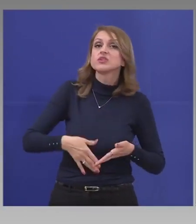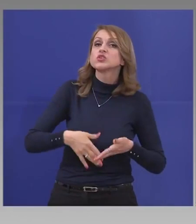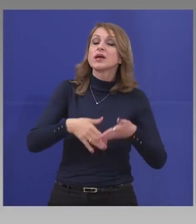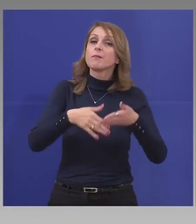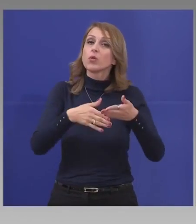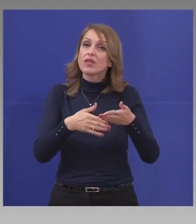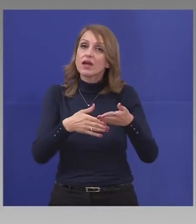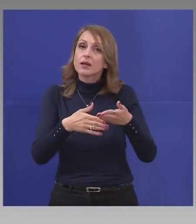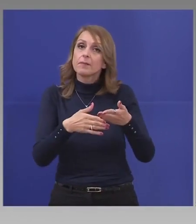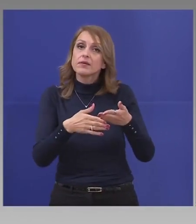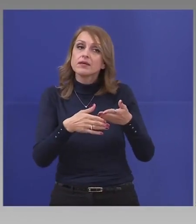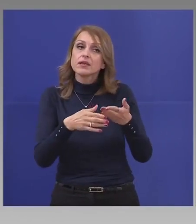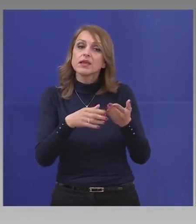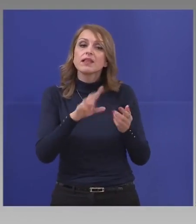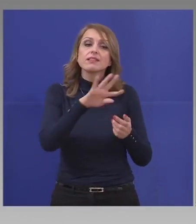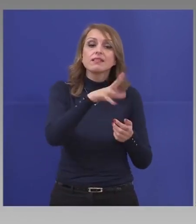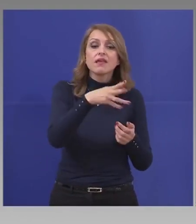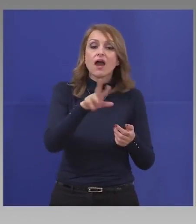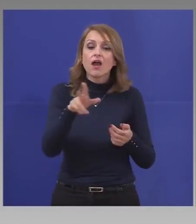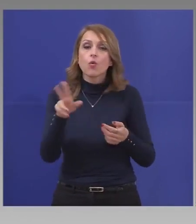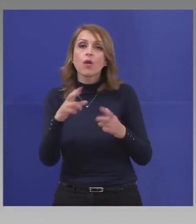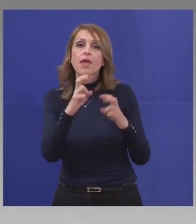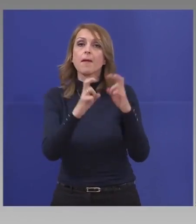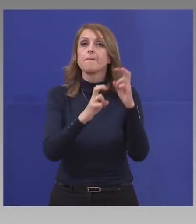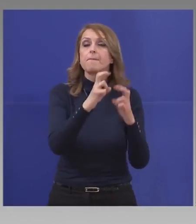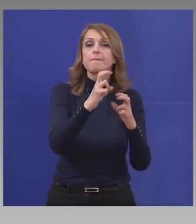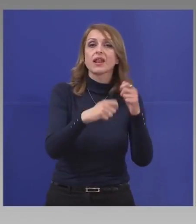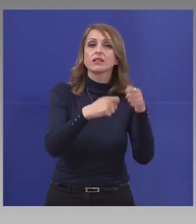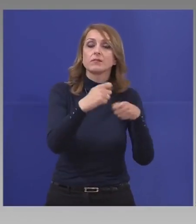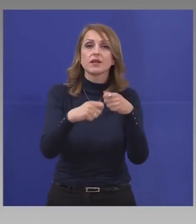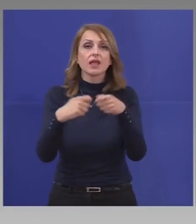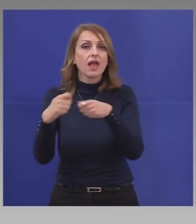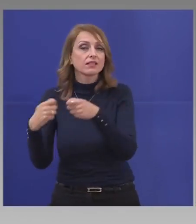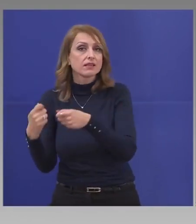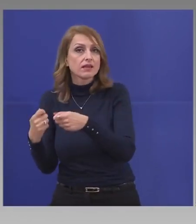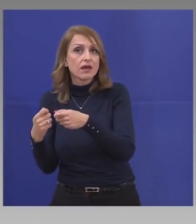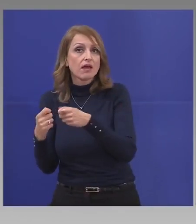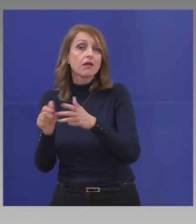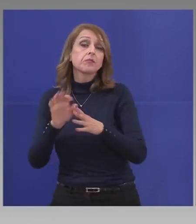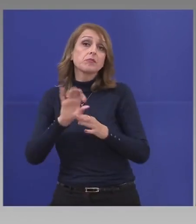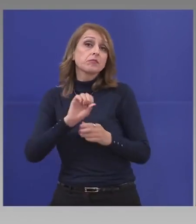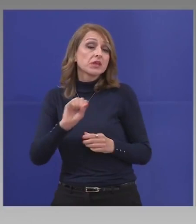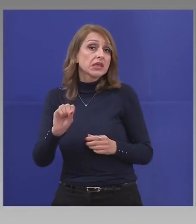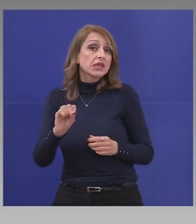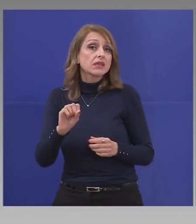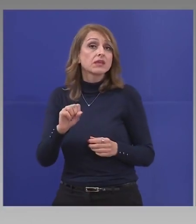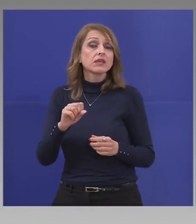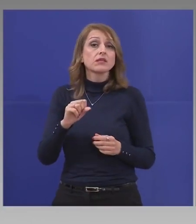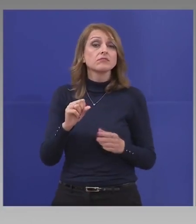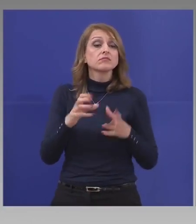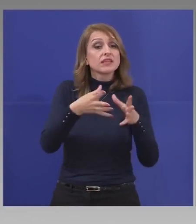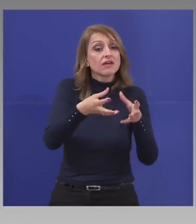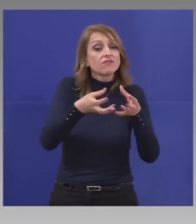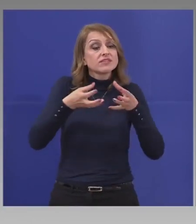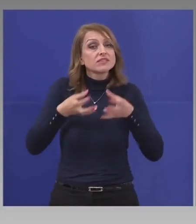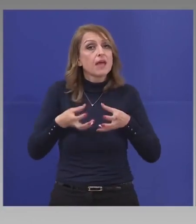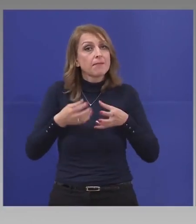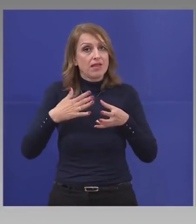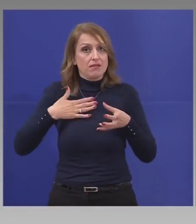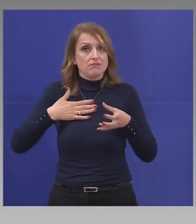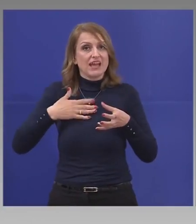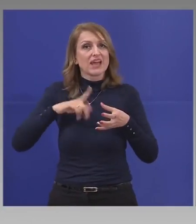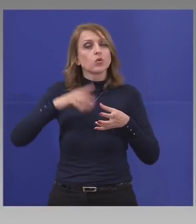-пределящи предприятия. Дори и с възможност да ги одържави. За да ги оздрави.